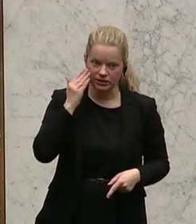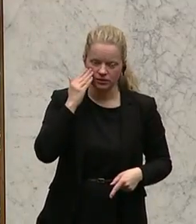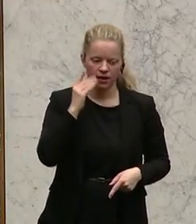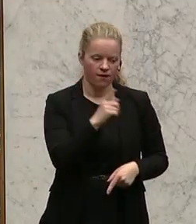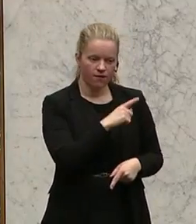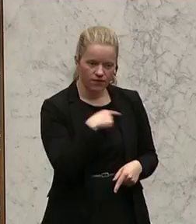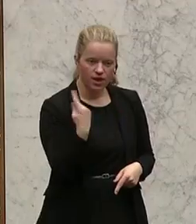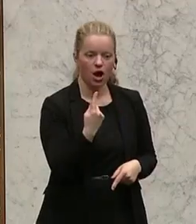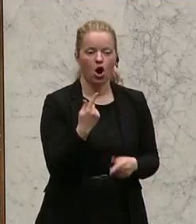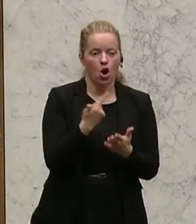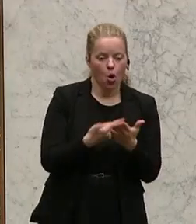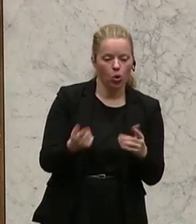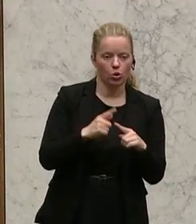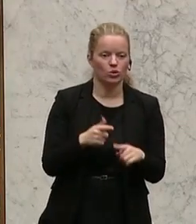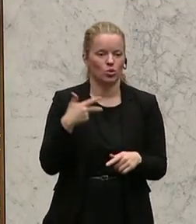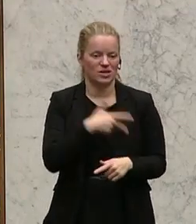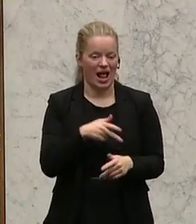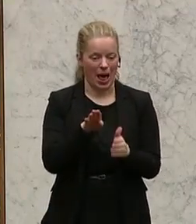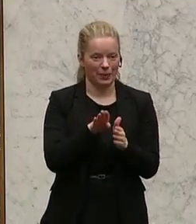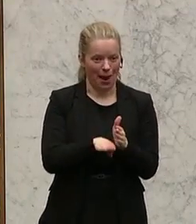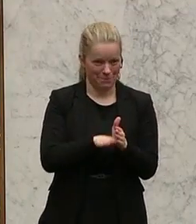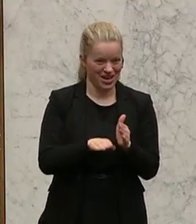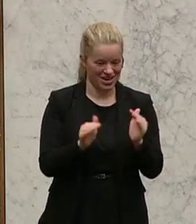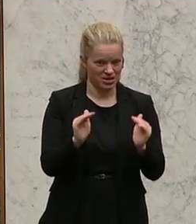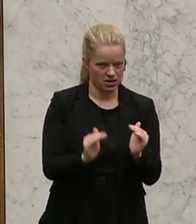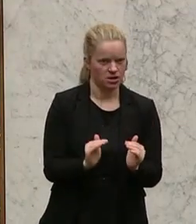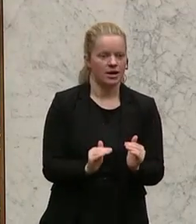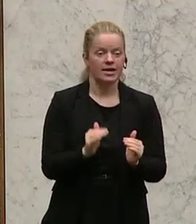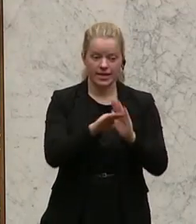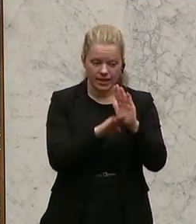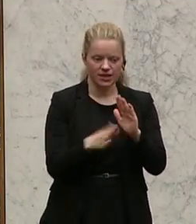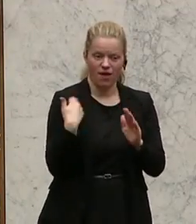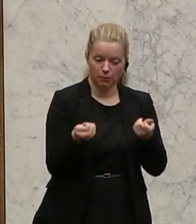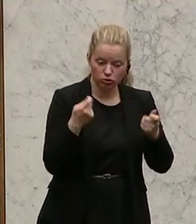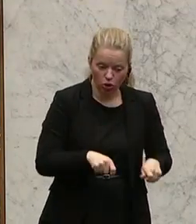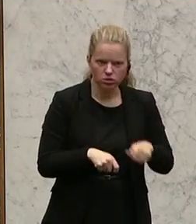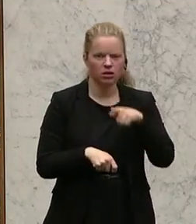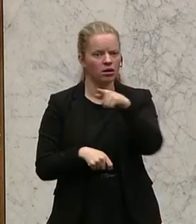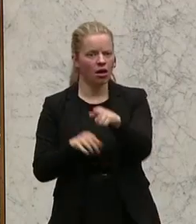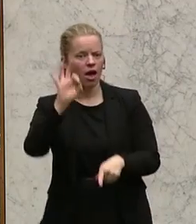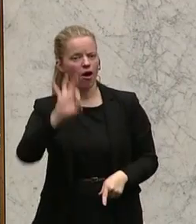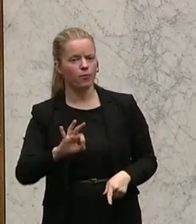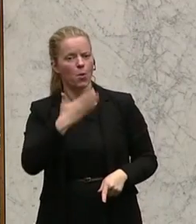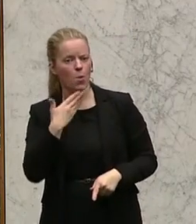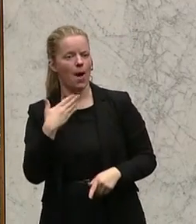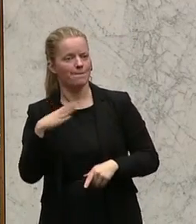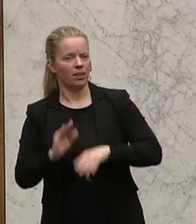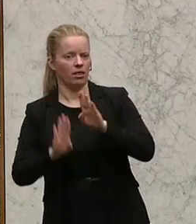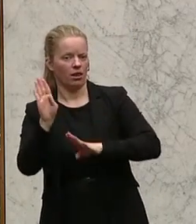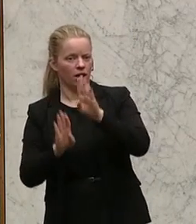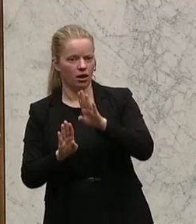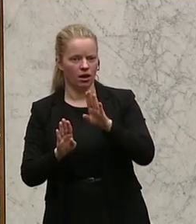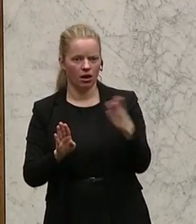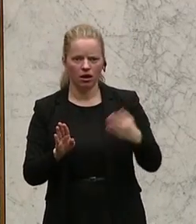wir das Lohn und Sozialdumping-Gesetz beschlossen haben. Dort, wo es möglich ist, Kollegen und Kolleginnen, die Stimme zu erheben, ziehen Sie leise,